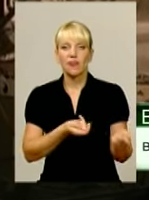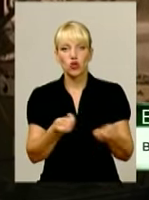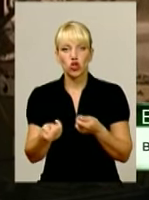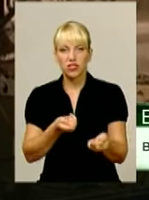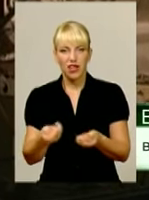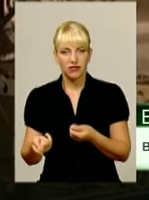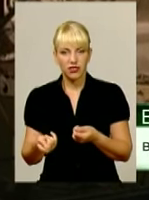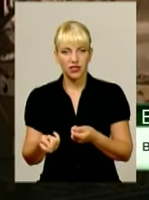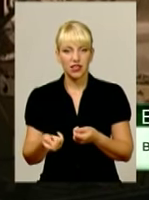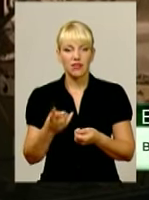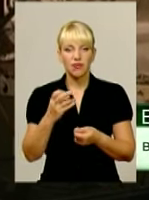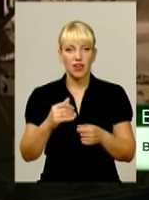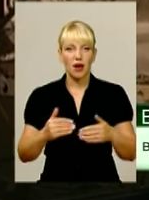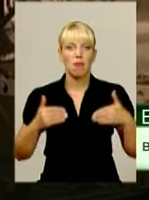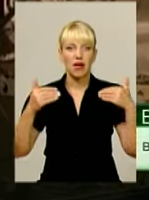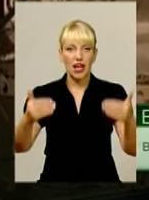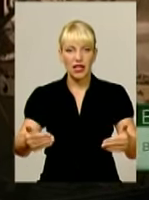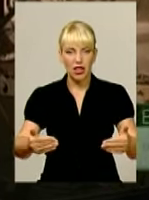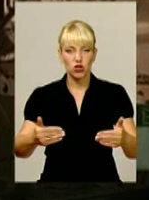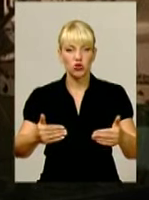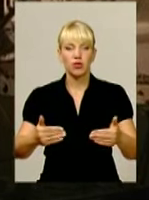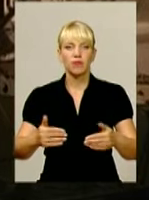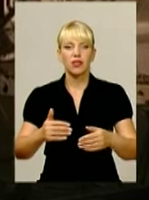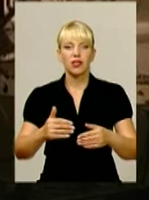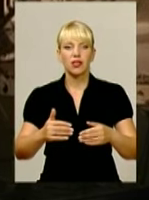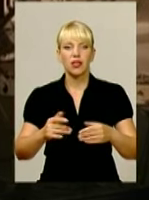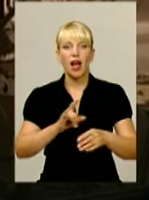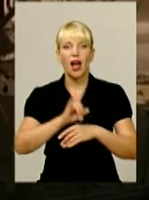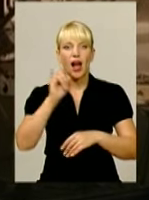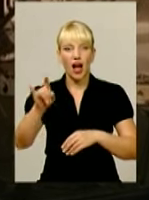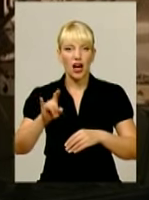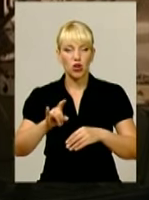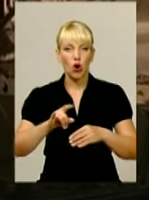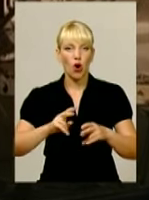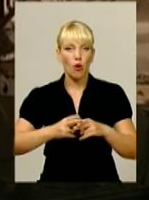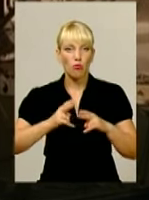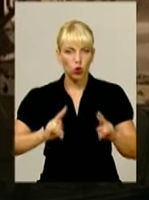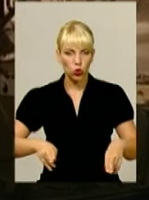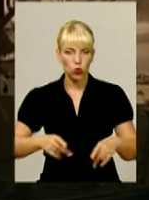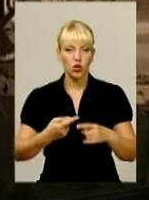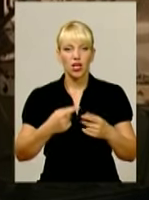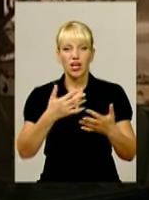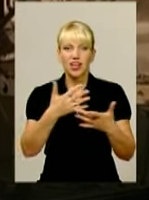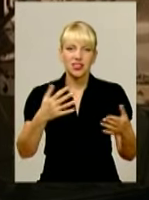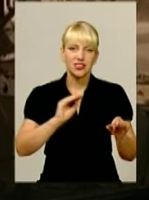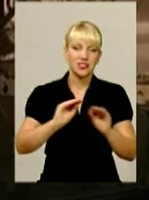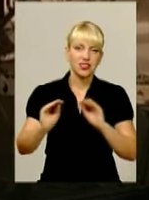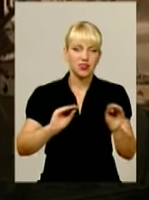на передню лінію в аеропорту. Через це ми їх робили по-різному,